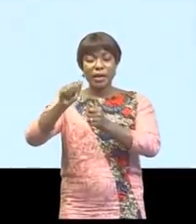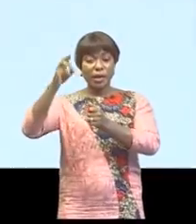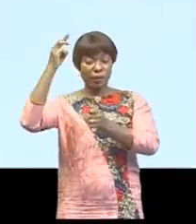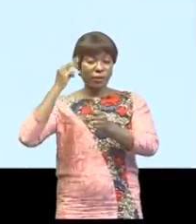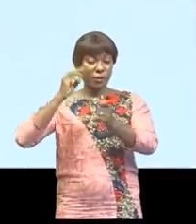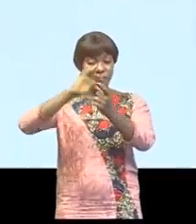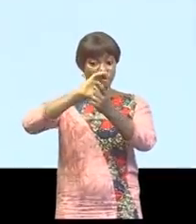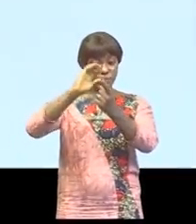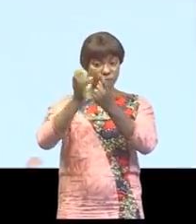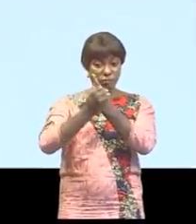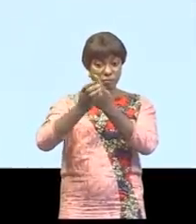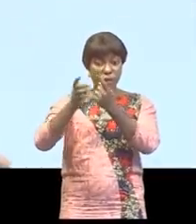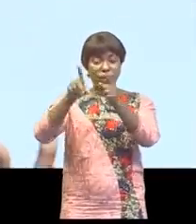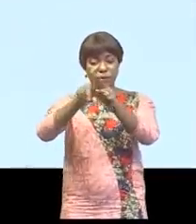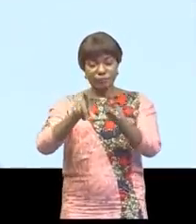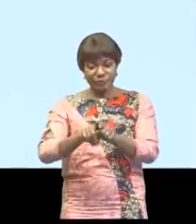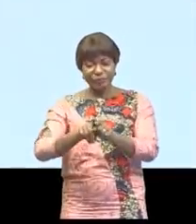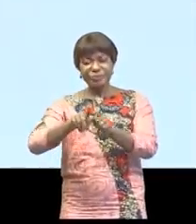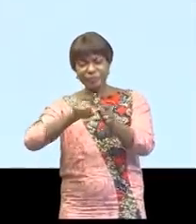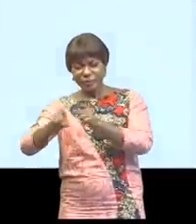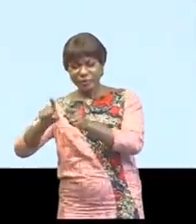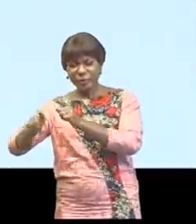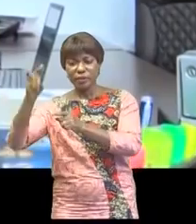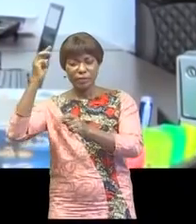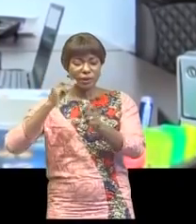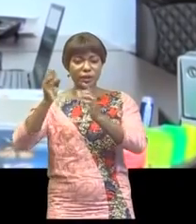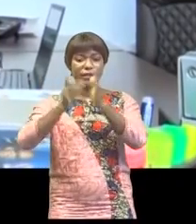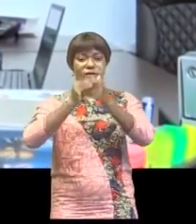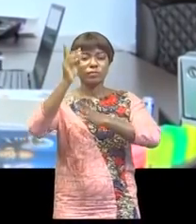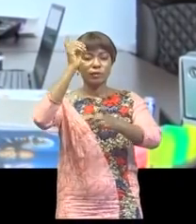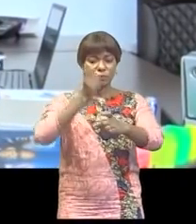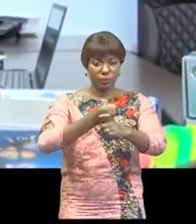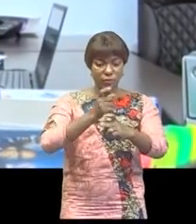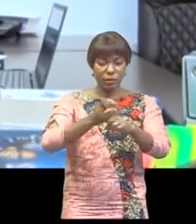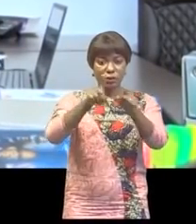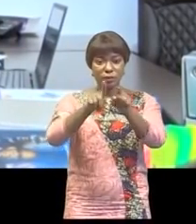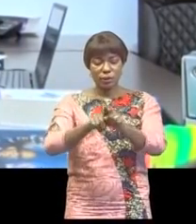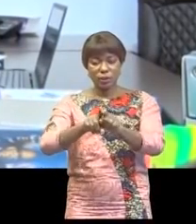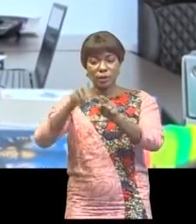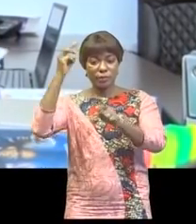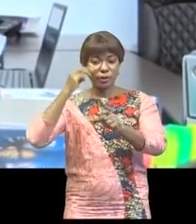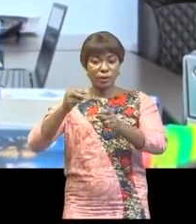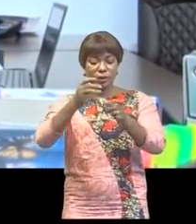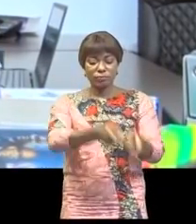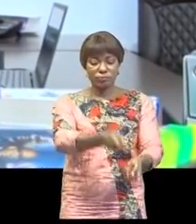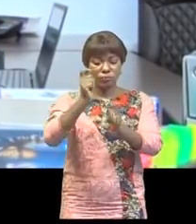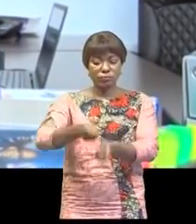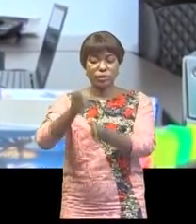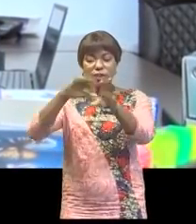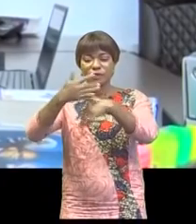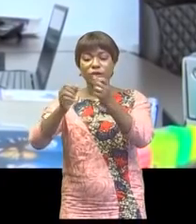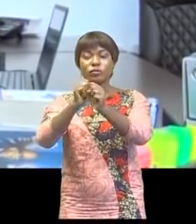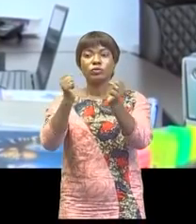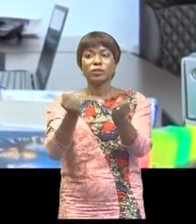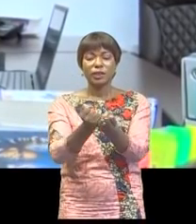Développement Durable ainsi que de ministres du Développement Rural, ministre en charge de la pêche, des affaires sociales